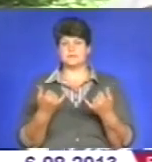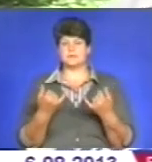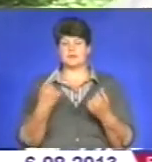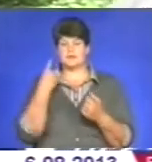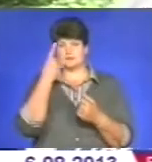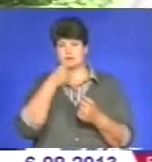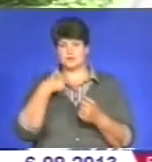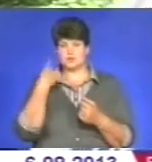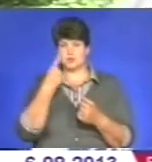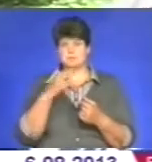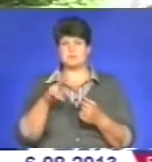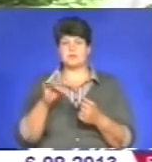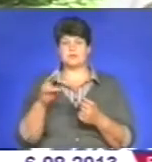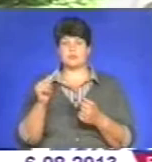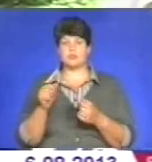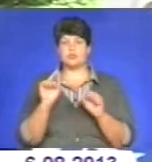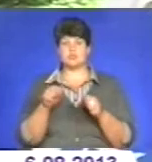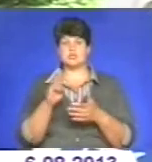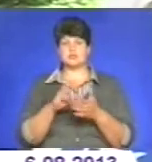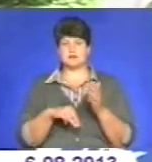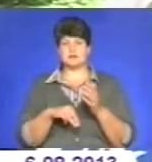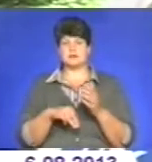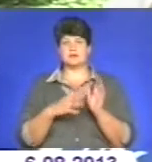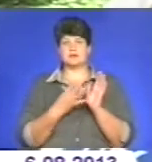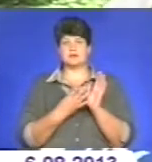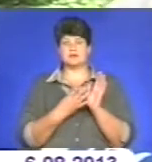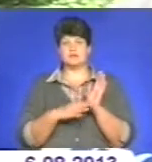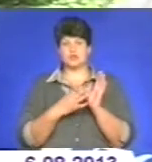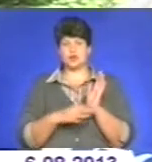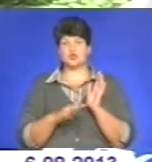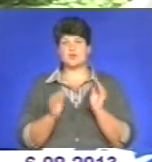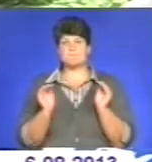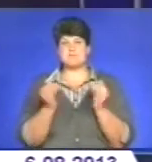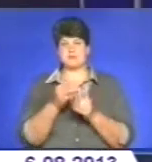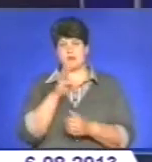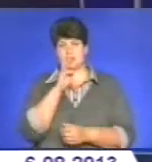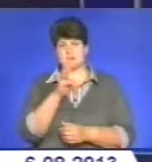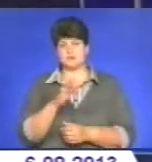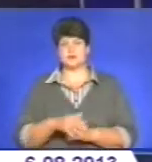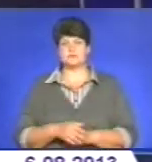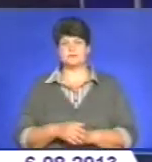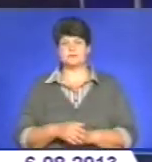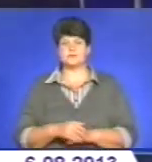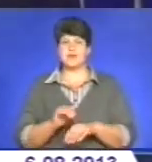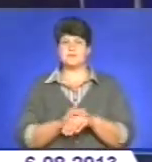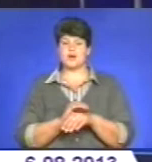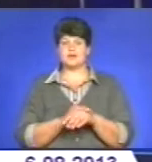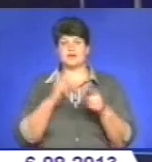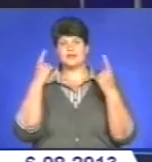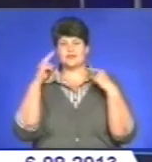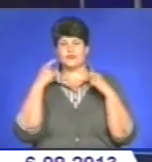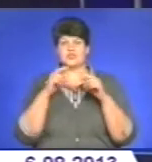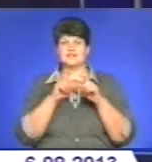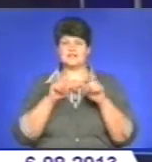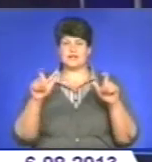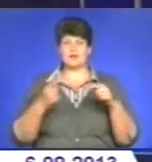особи-підприємця, можливий штраф у розмірі 90 мінімальних заробітних плат. Благодійний творчий салон